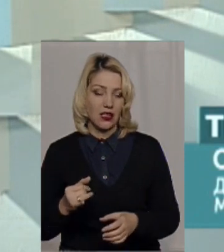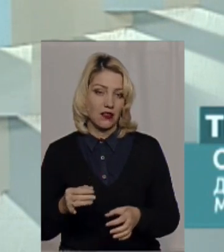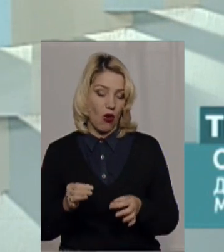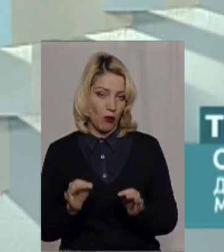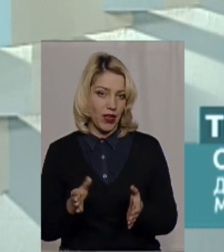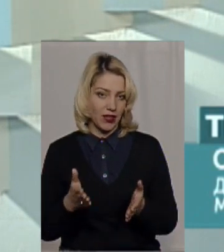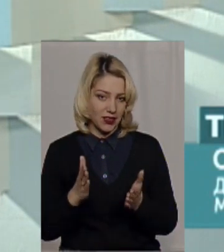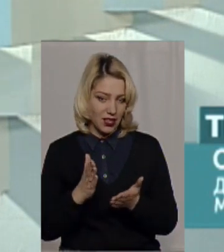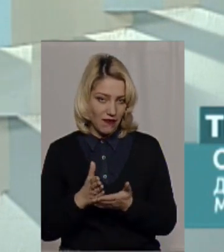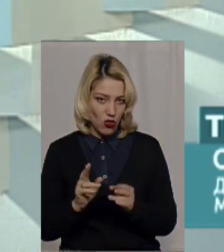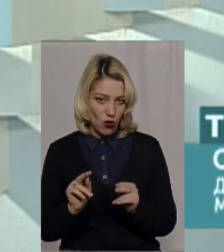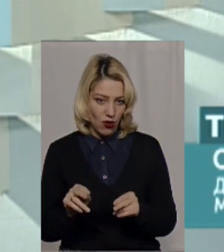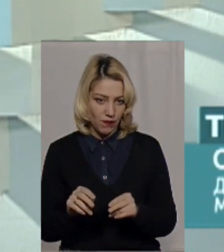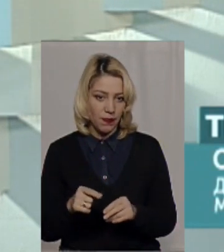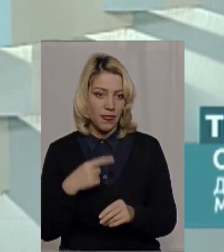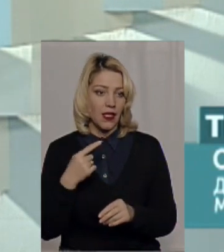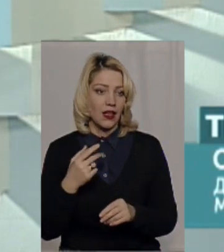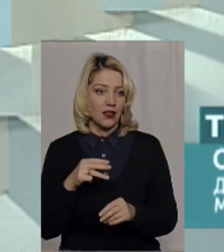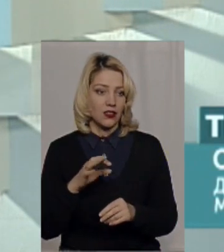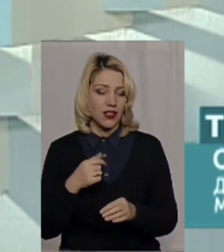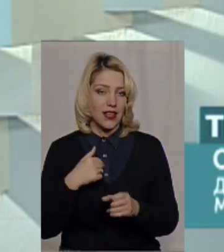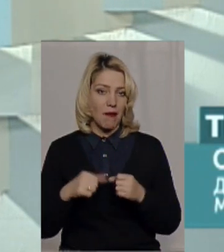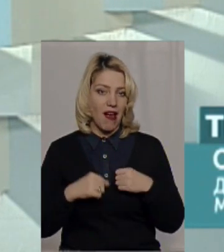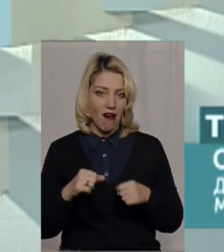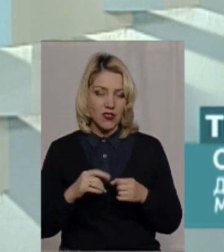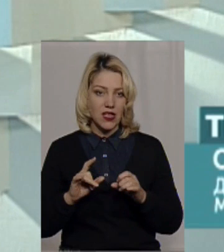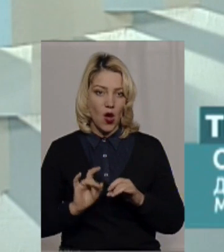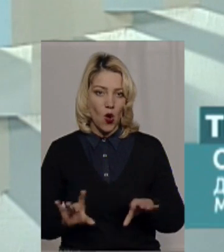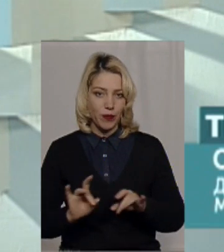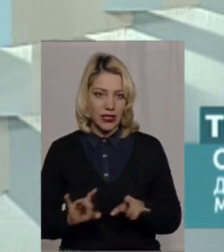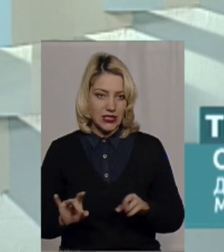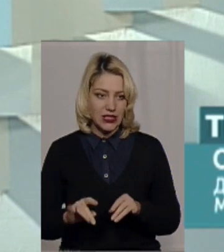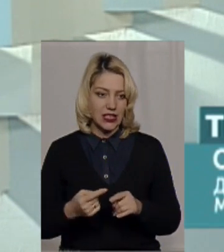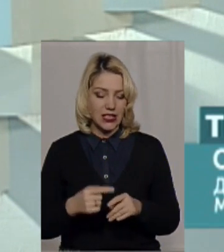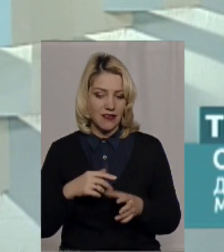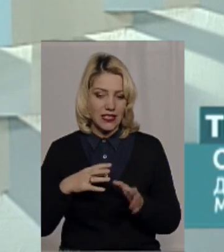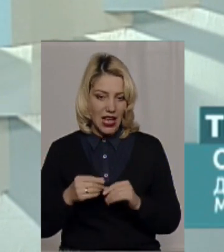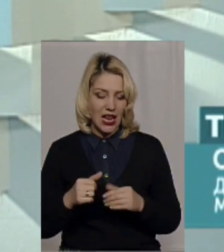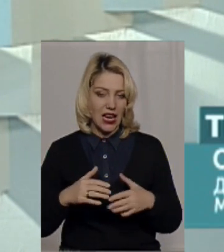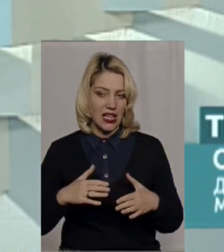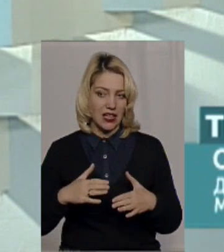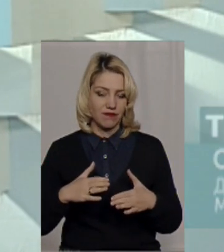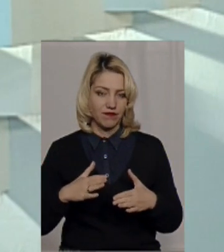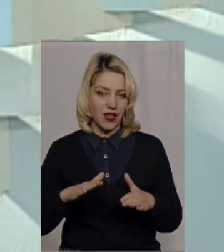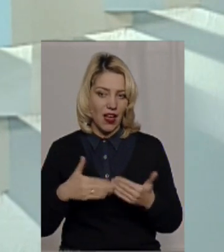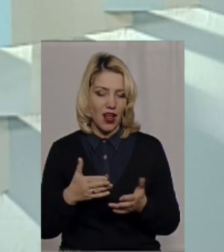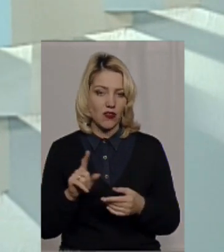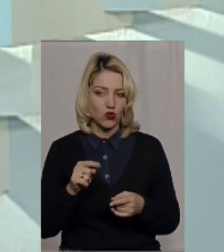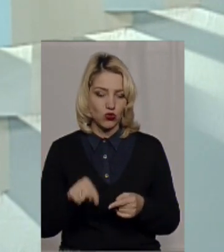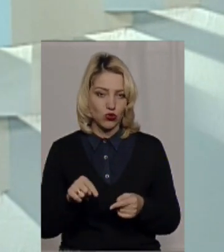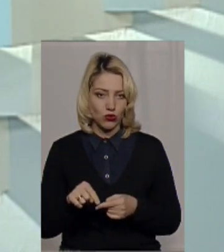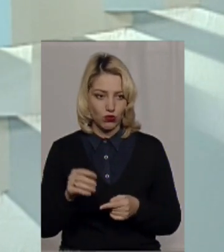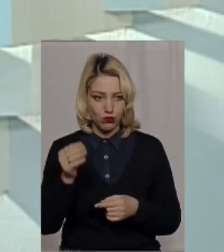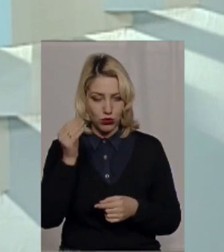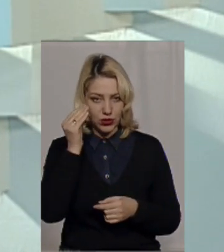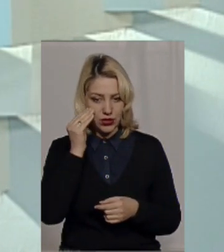'єктивно, я вже намагався пояснити. Я взагалі радий, що тут позицію має досить